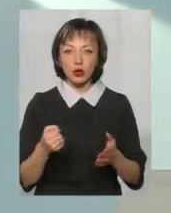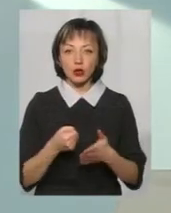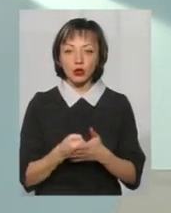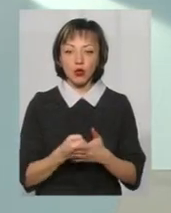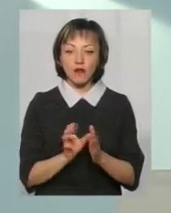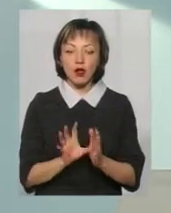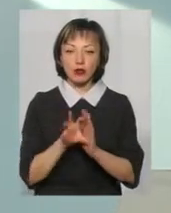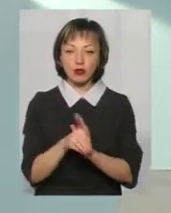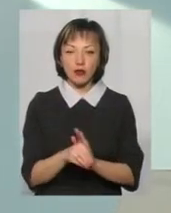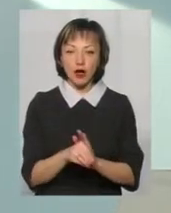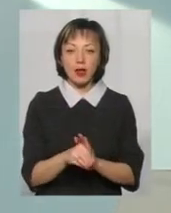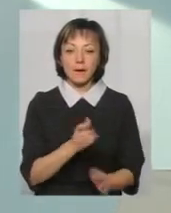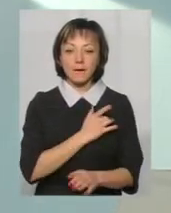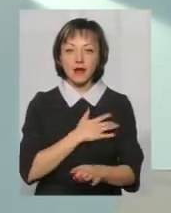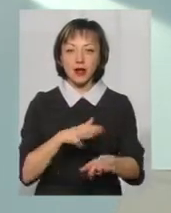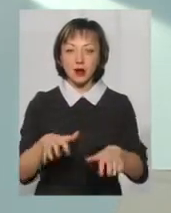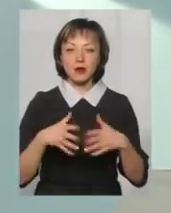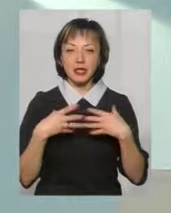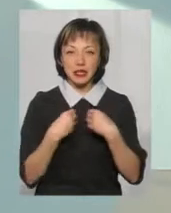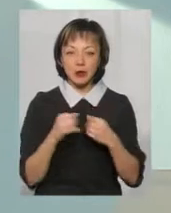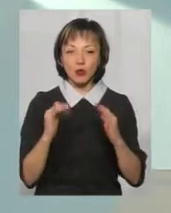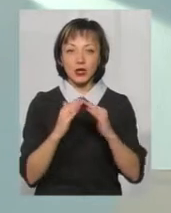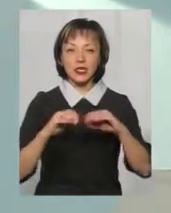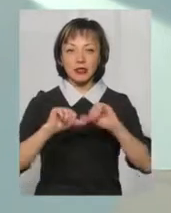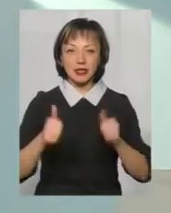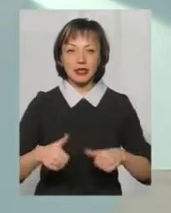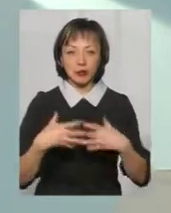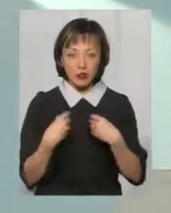влаштування у прийомні сім'ї і будинки сімейного типу.